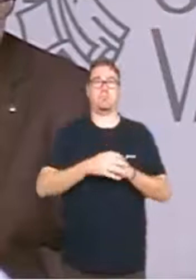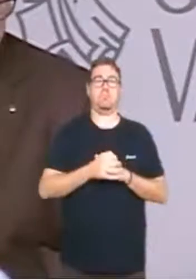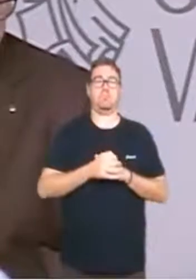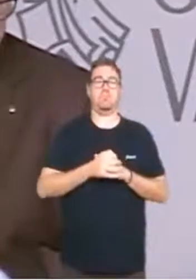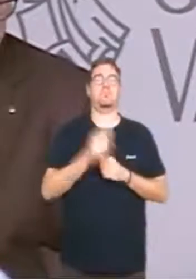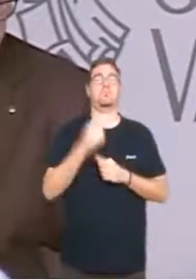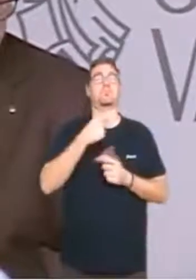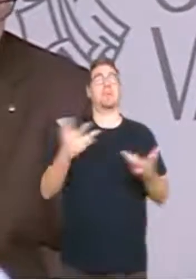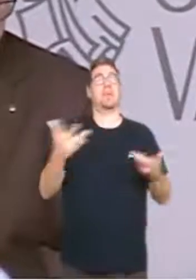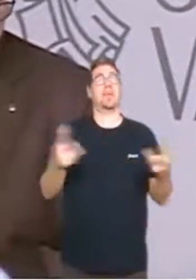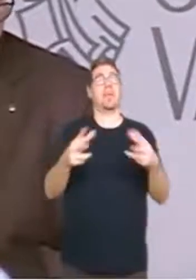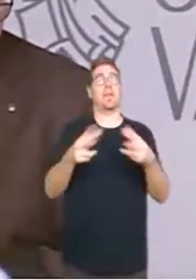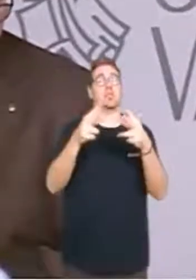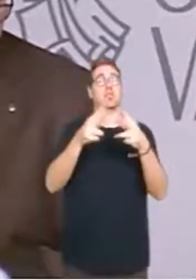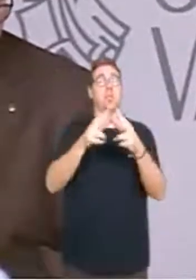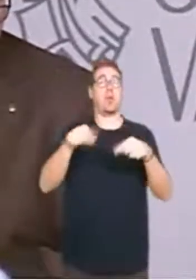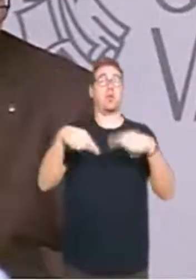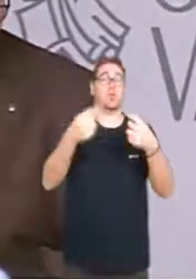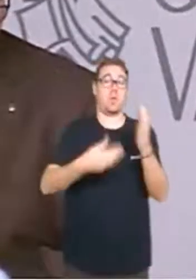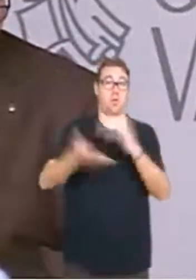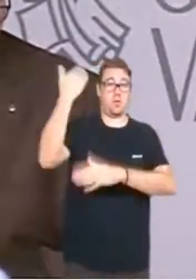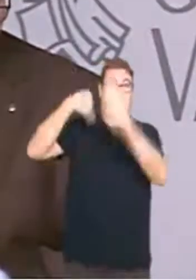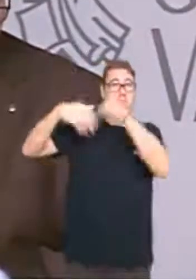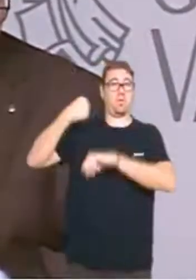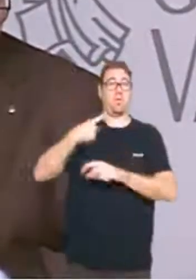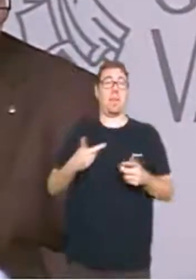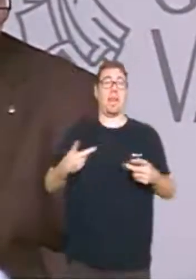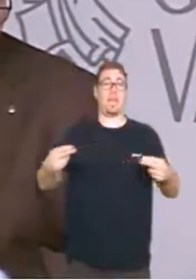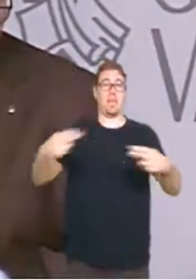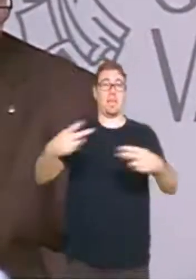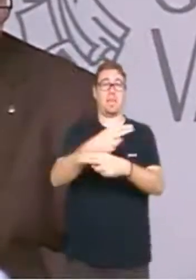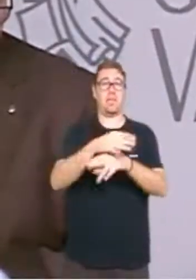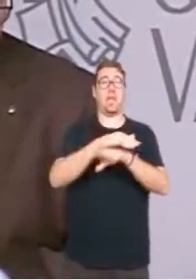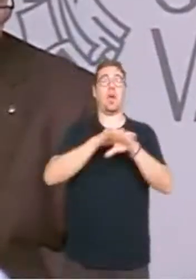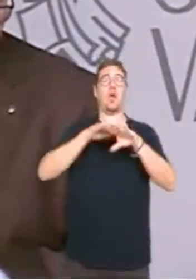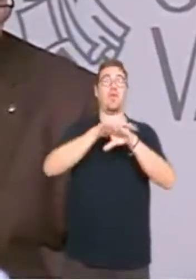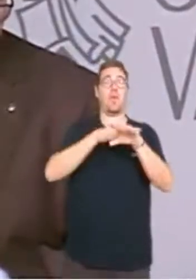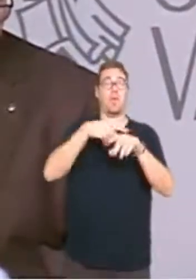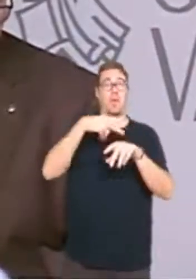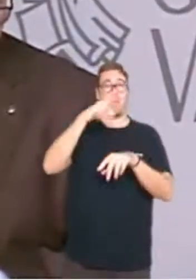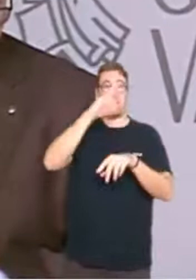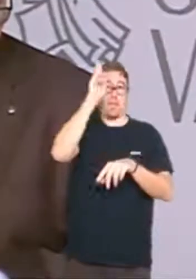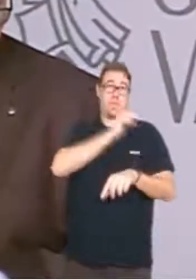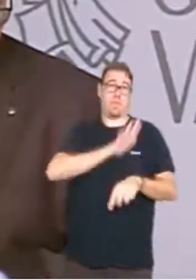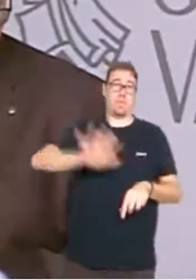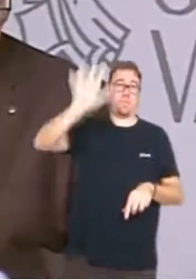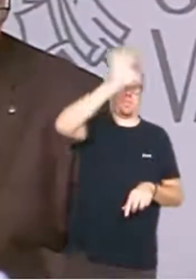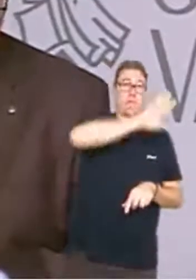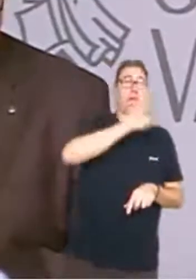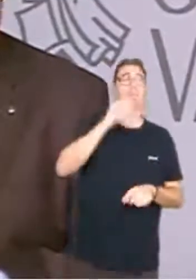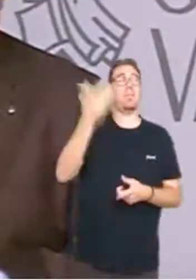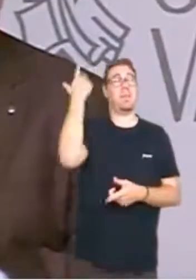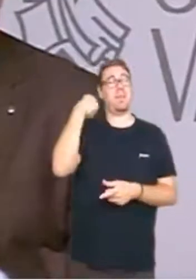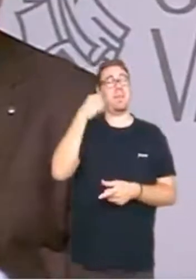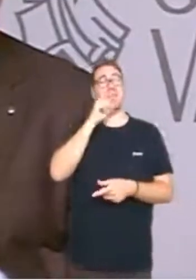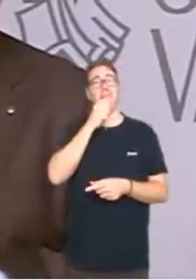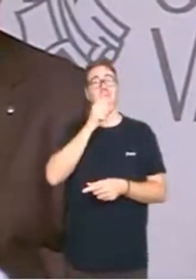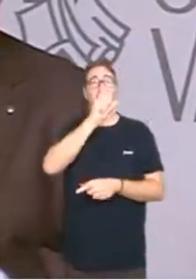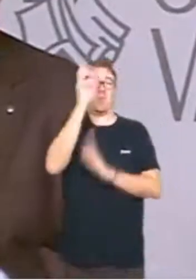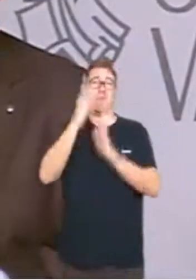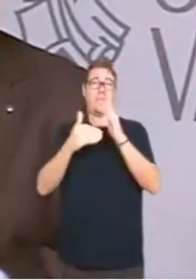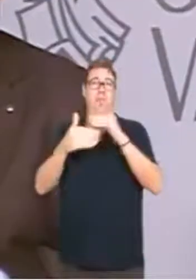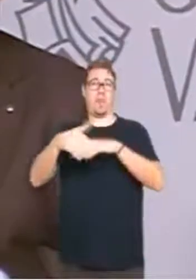Emergència social, conseqüència de les retallades tant del govern d'Espanya com de l'antic govern en la comunitat